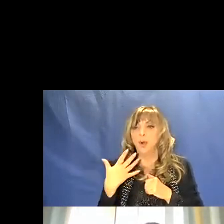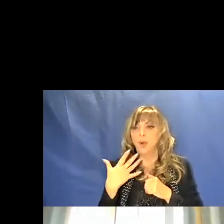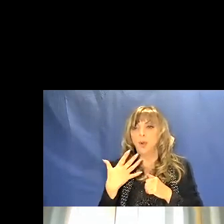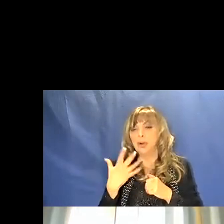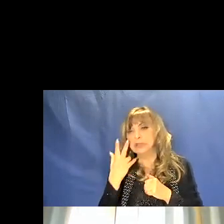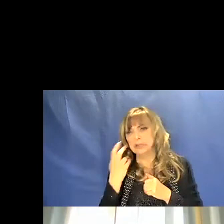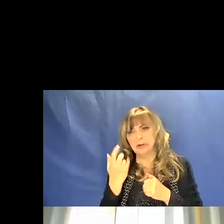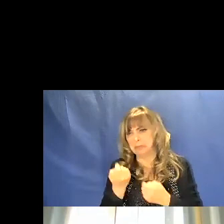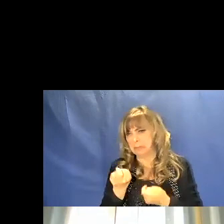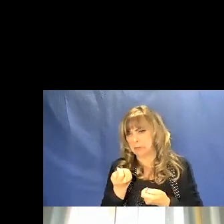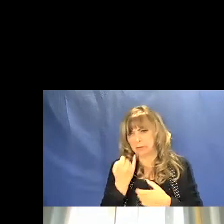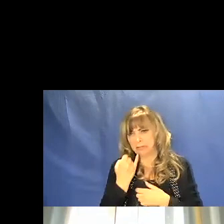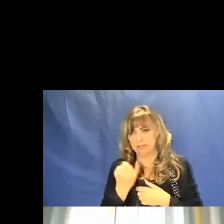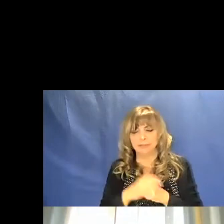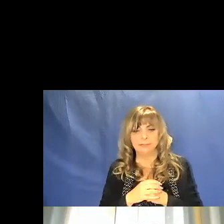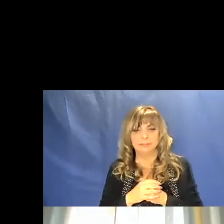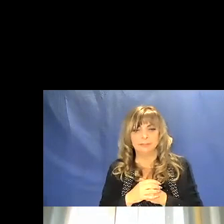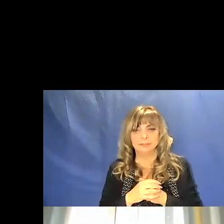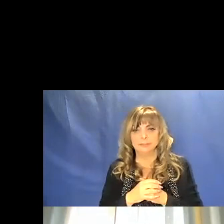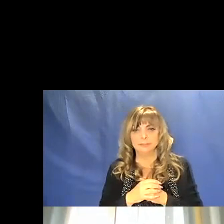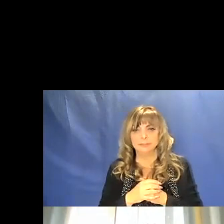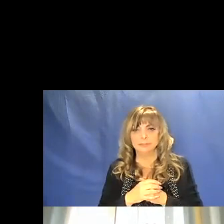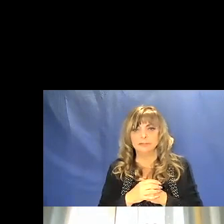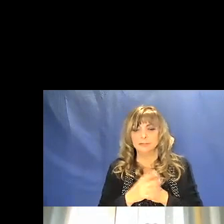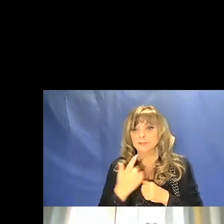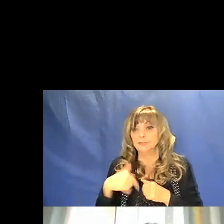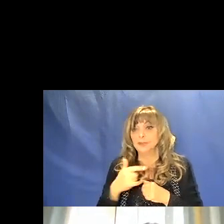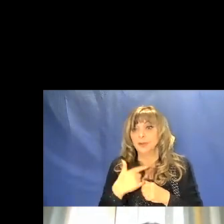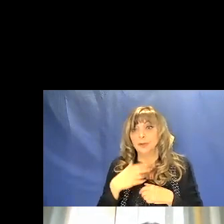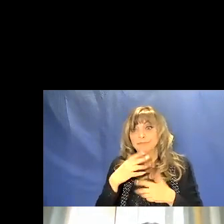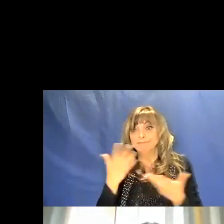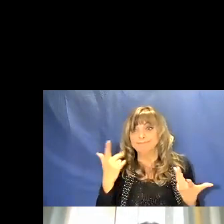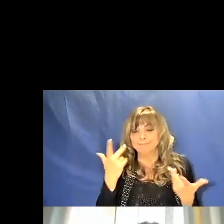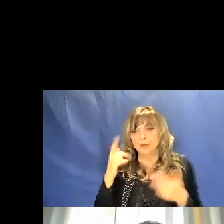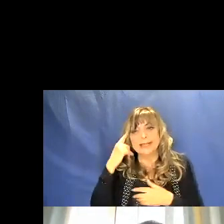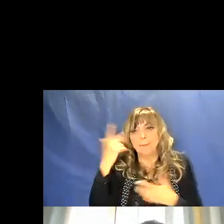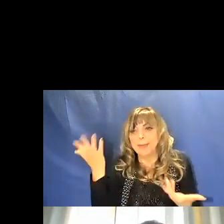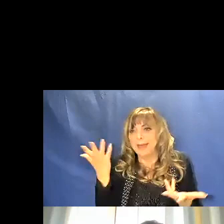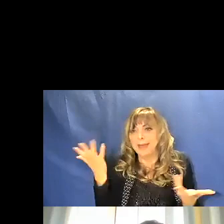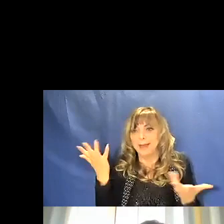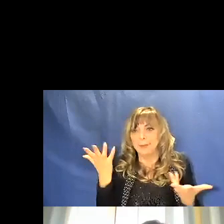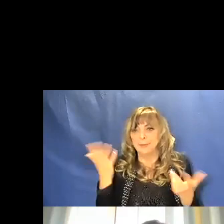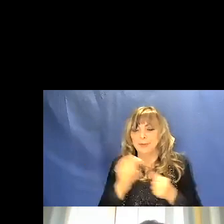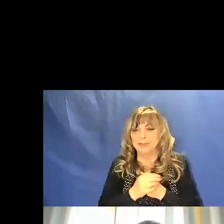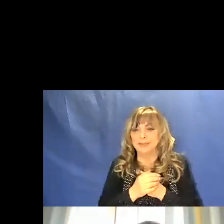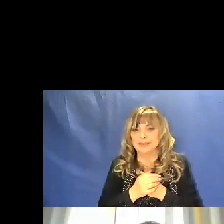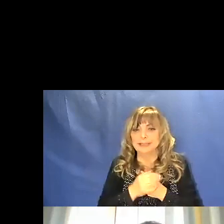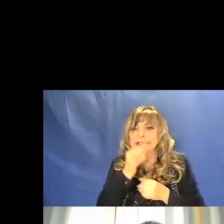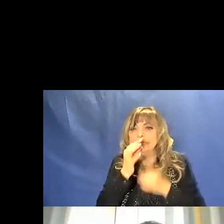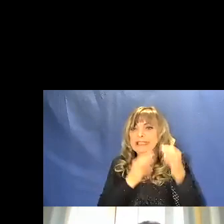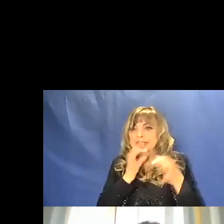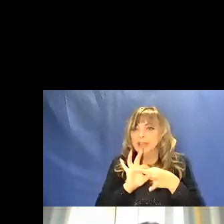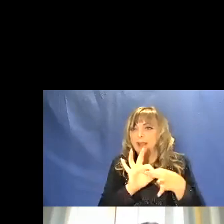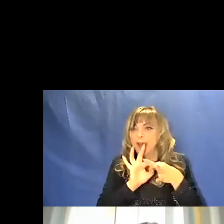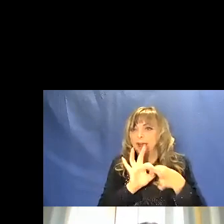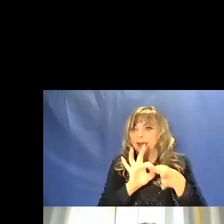meno frequente ora noi non siamo in grado di dare un significato